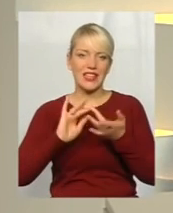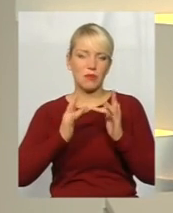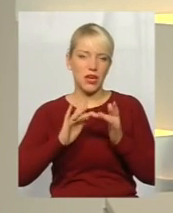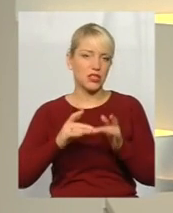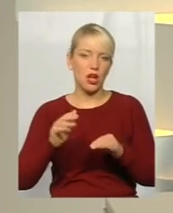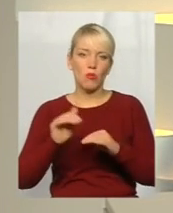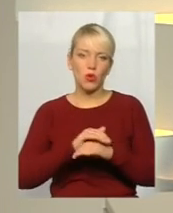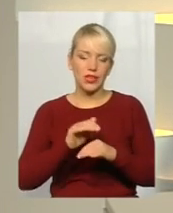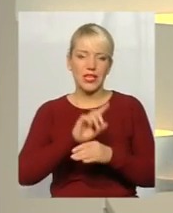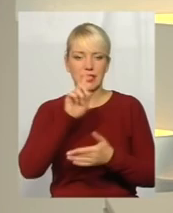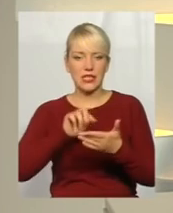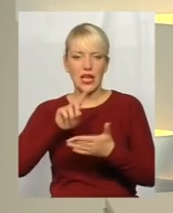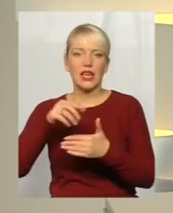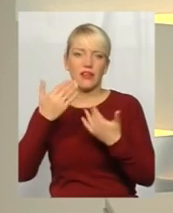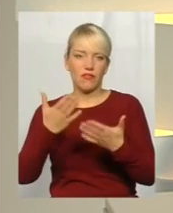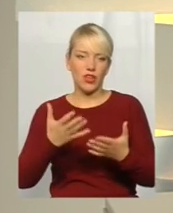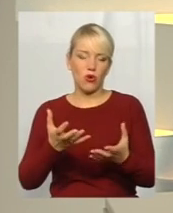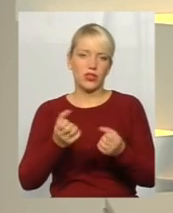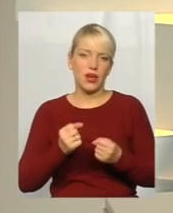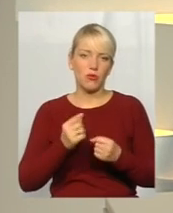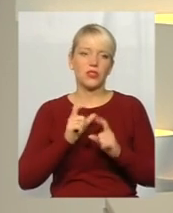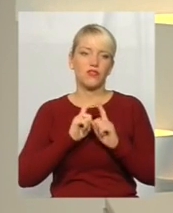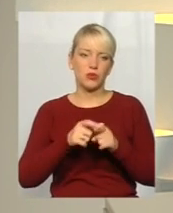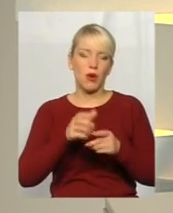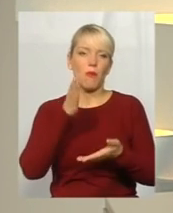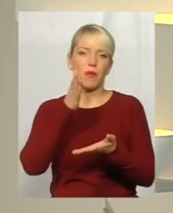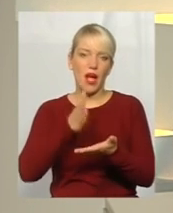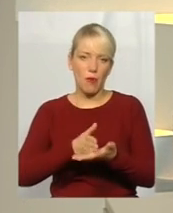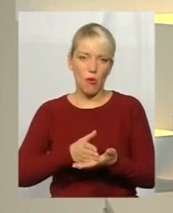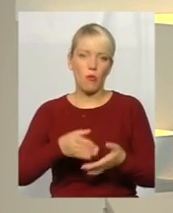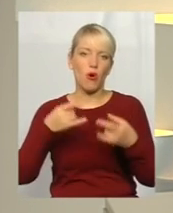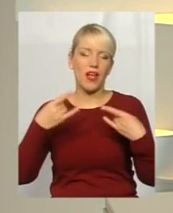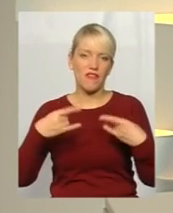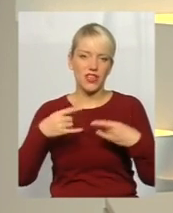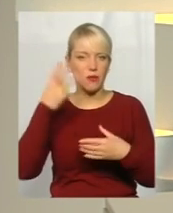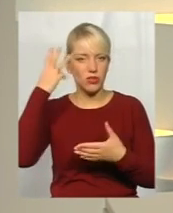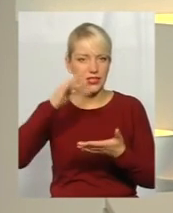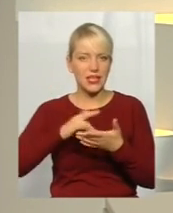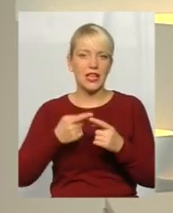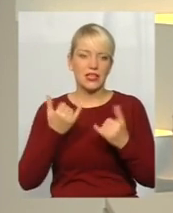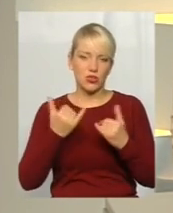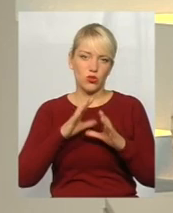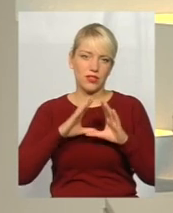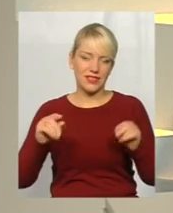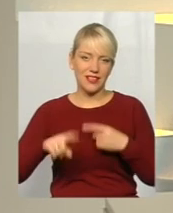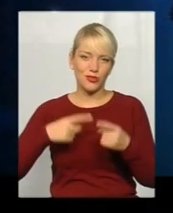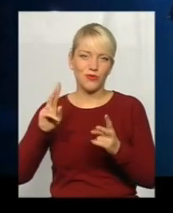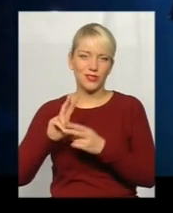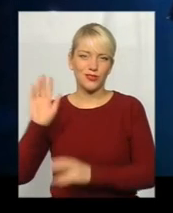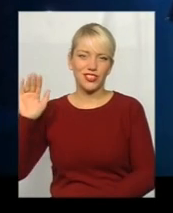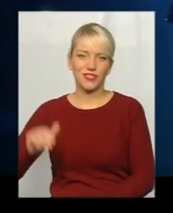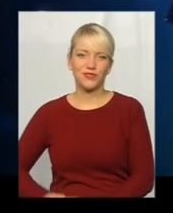задавайте питання, і ви отримуєте відповідь у прямому ефірі «Поділля Центр». А на сьогодні це все. До наступних зустрічей.